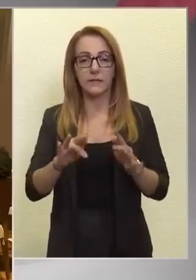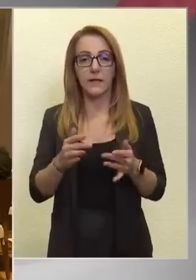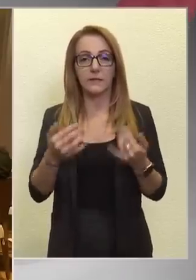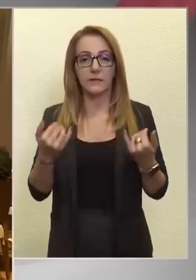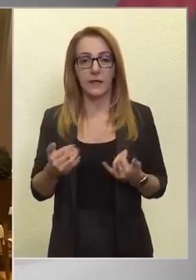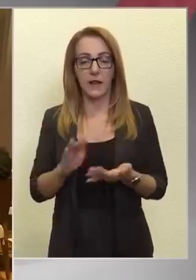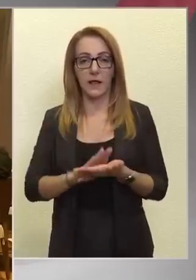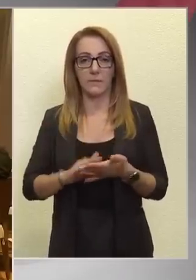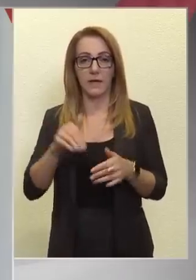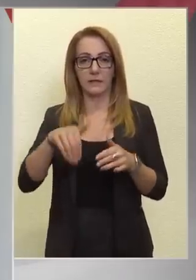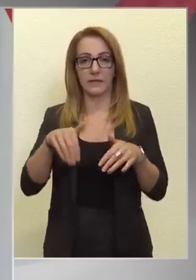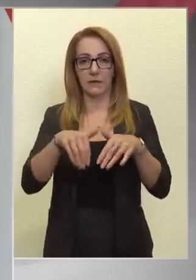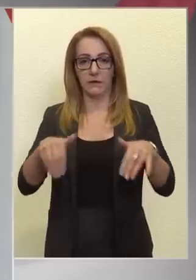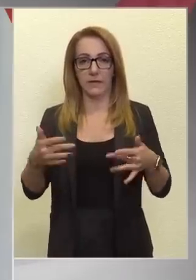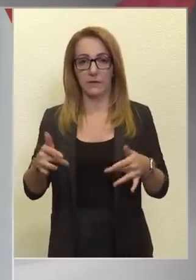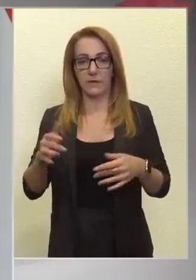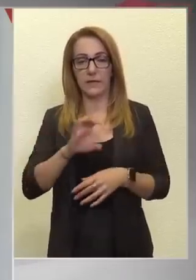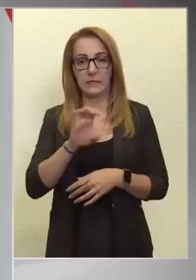helyzet a déli határon?